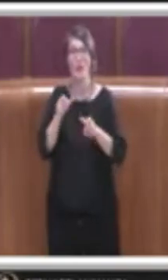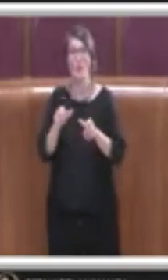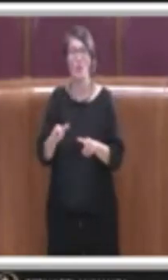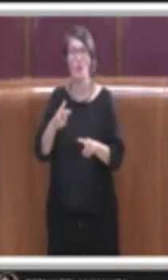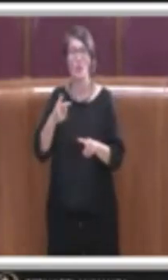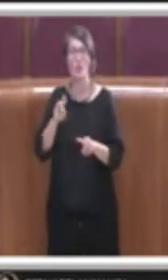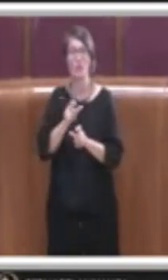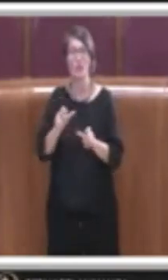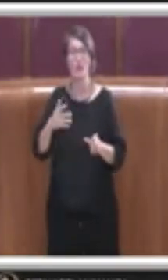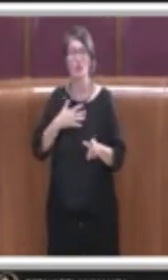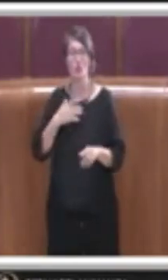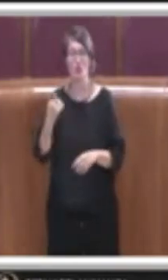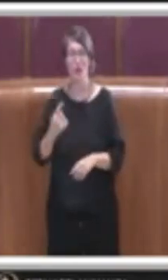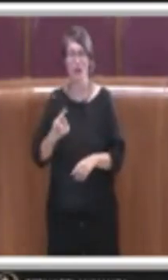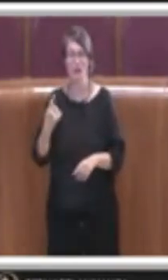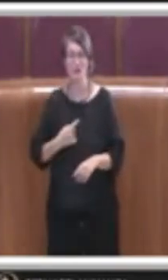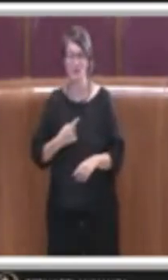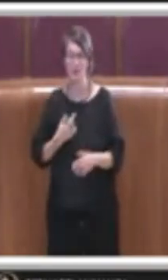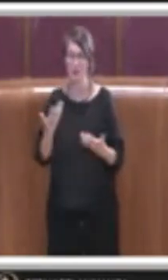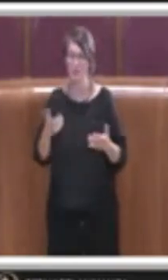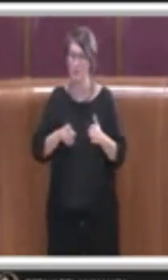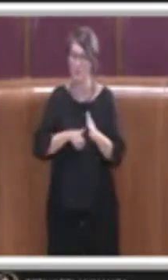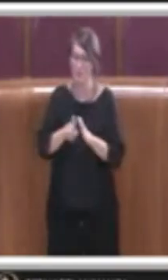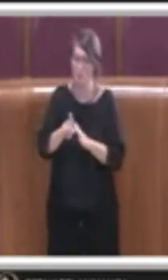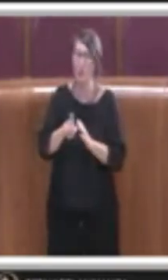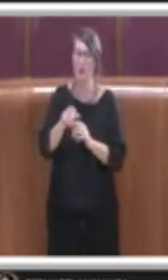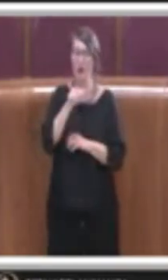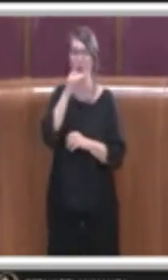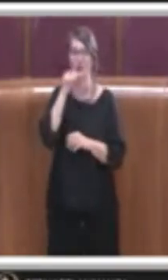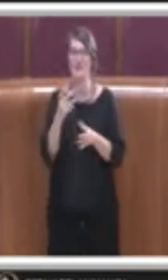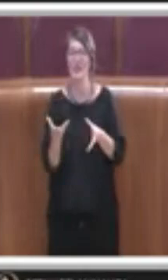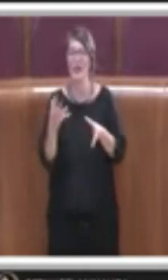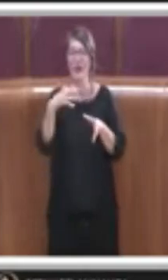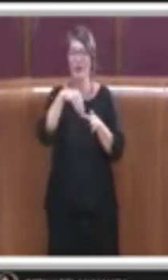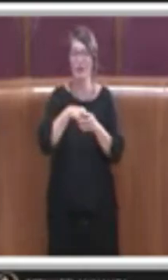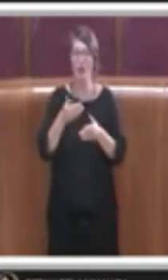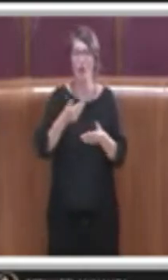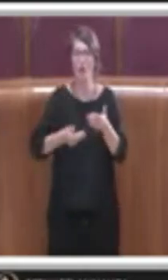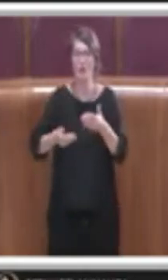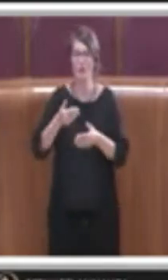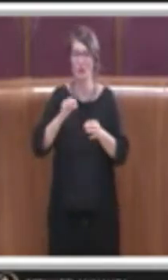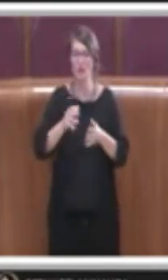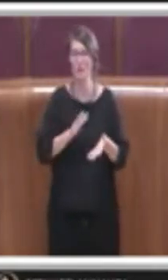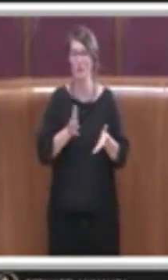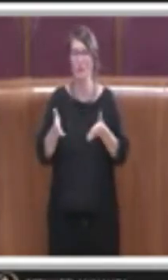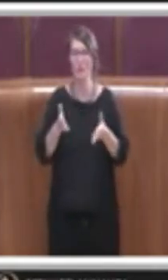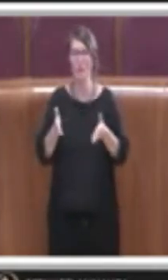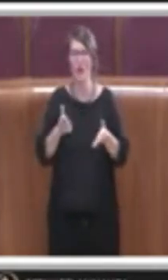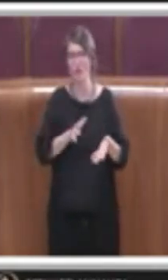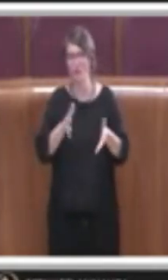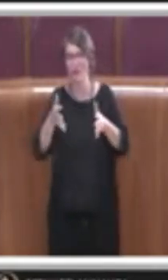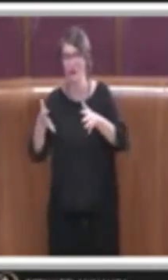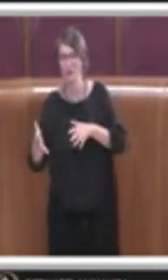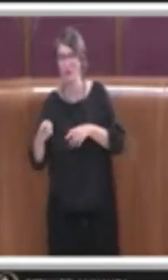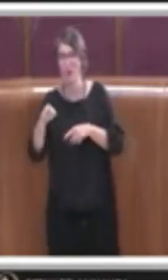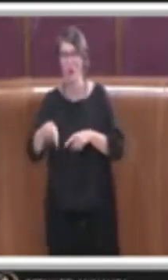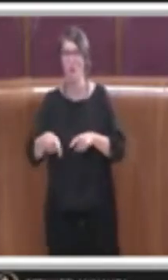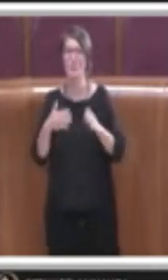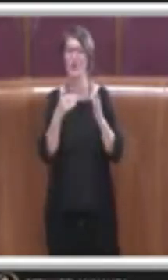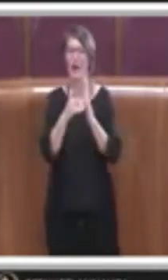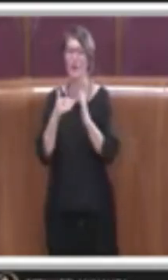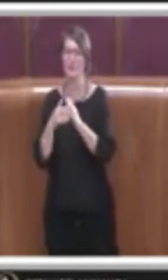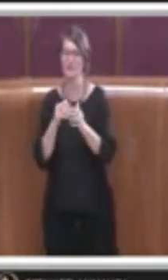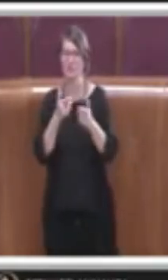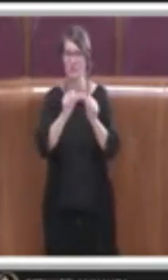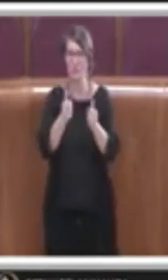condivisione, diciamo, nell'importanza del percorso di trasformazione delle residenzialità e anche chiaramente la necessità di promuovere l